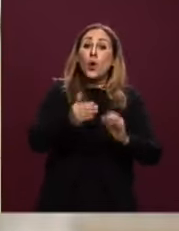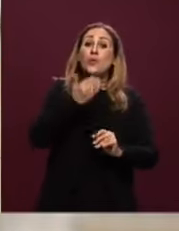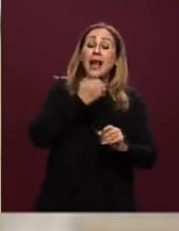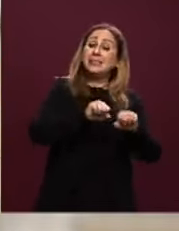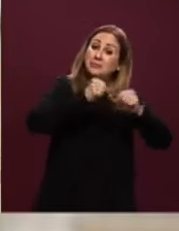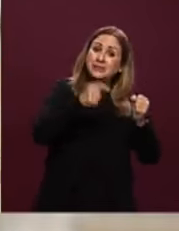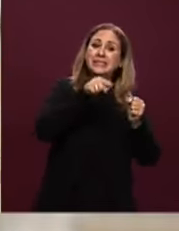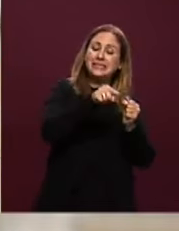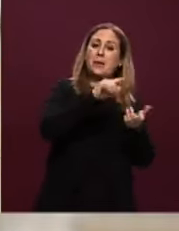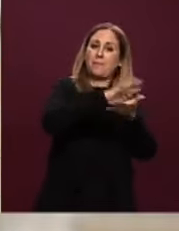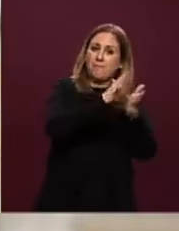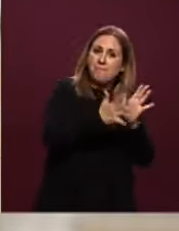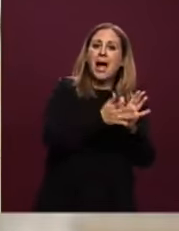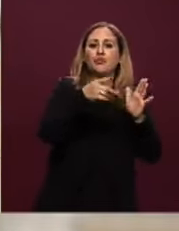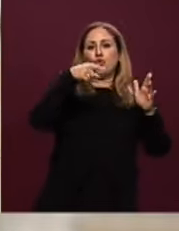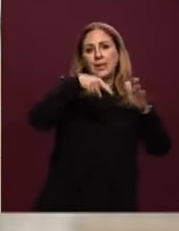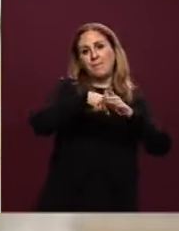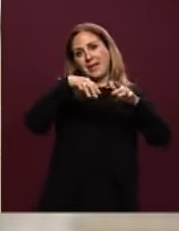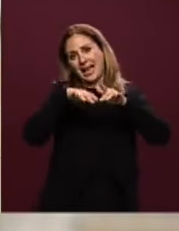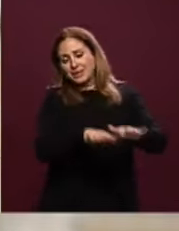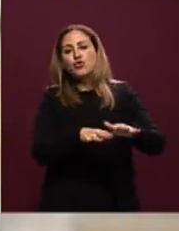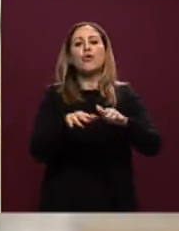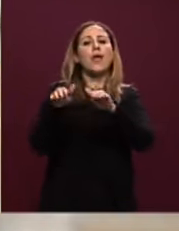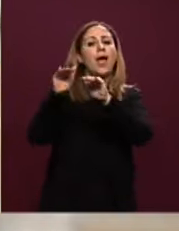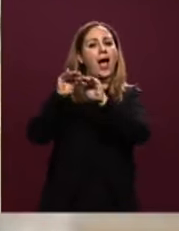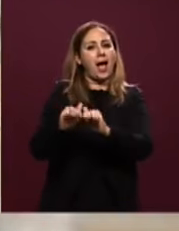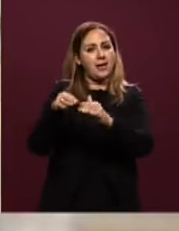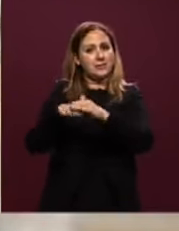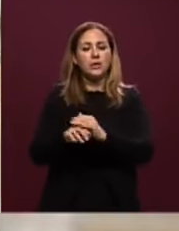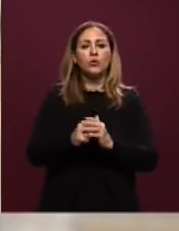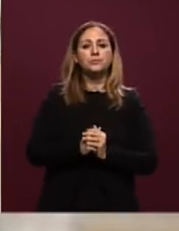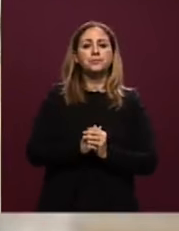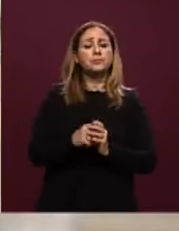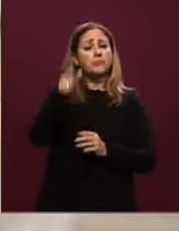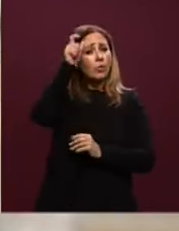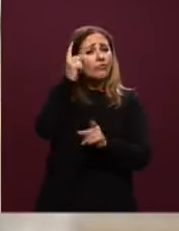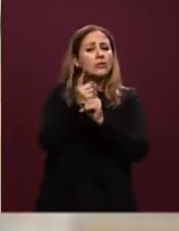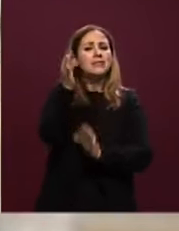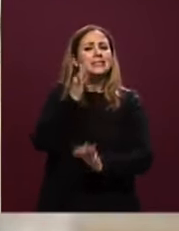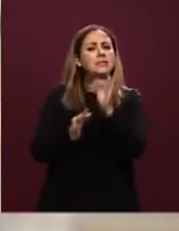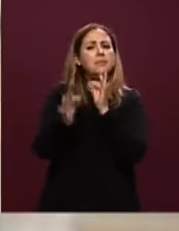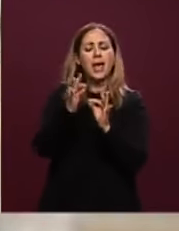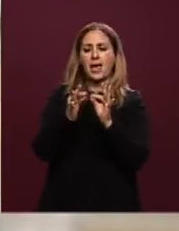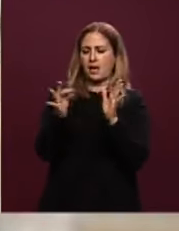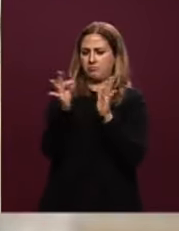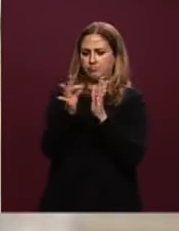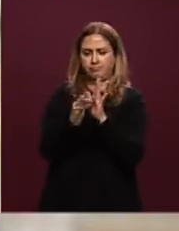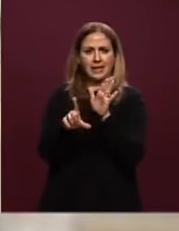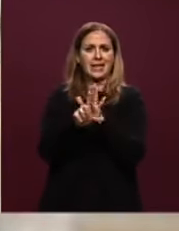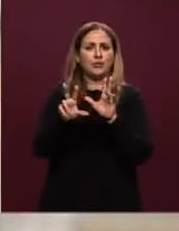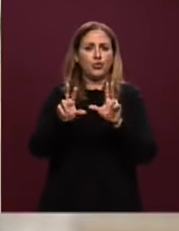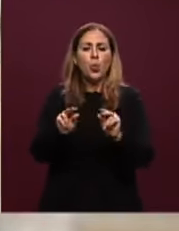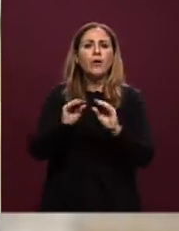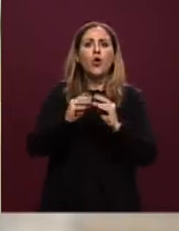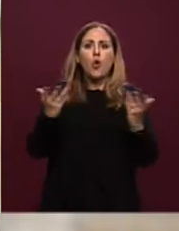Governo dovrebbe spiegarci, con le nuove norme, come potremo immaginare che Paesi come l'Ungheria